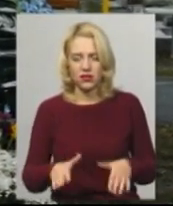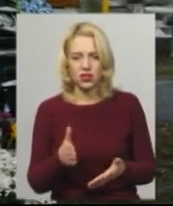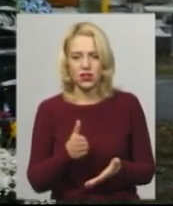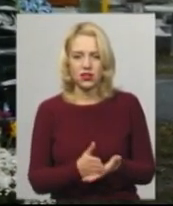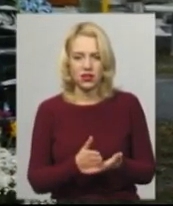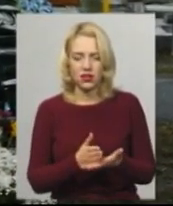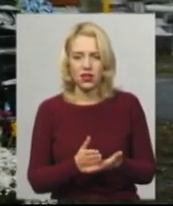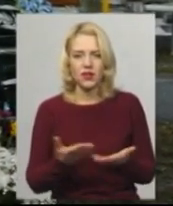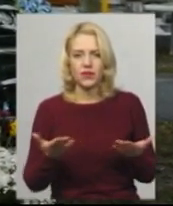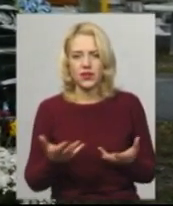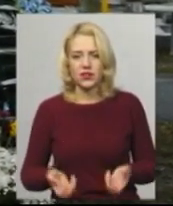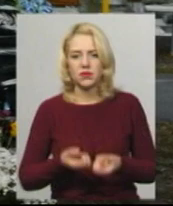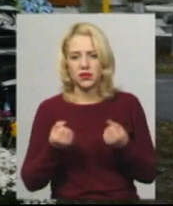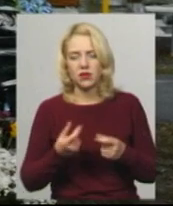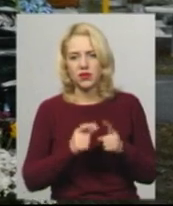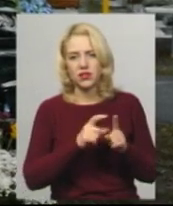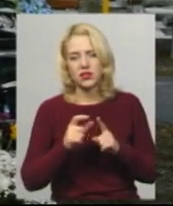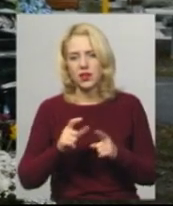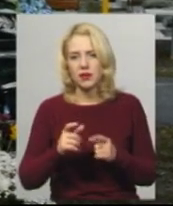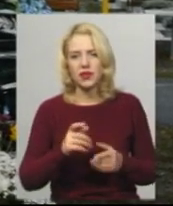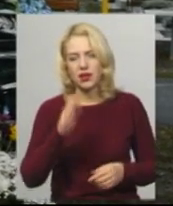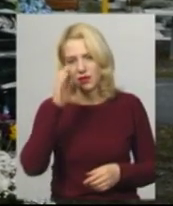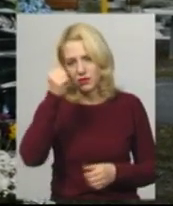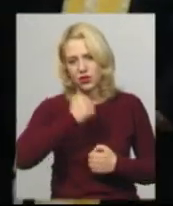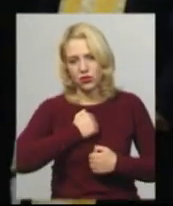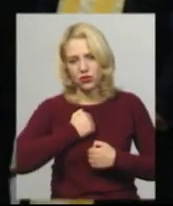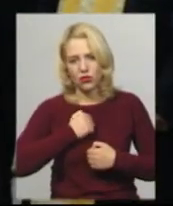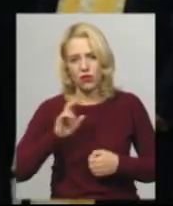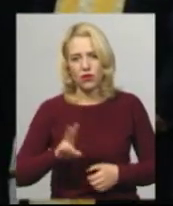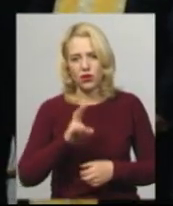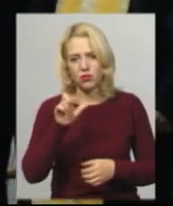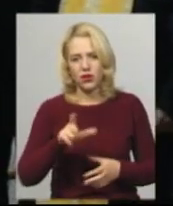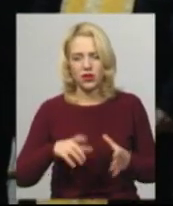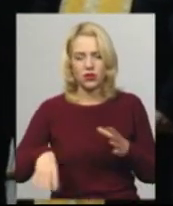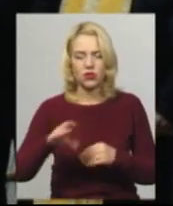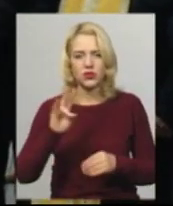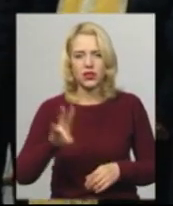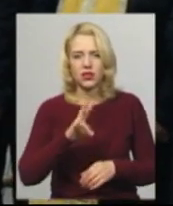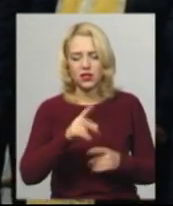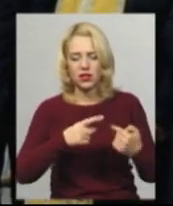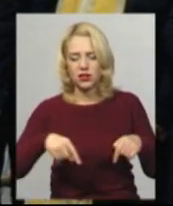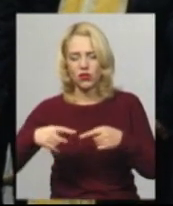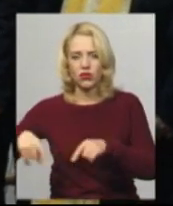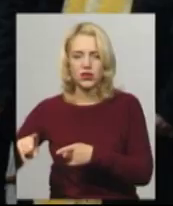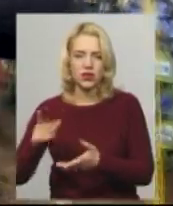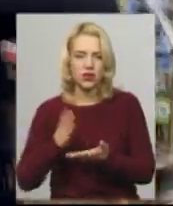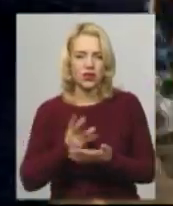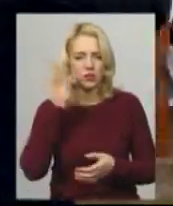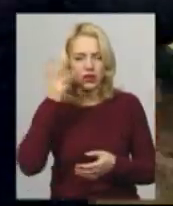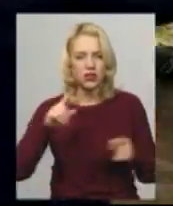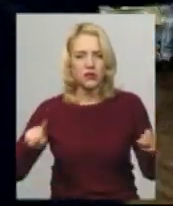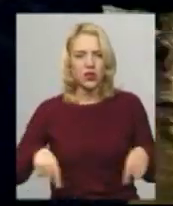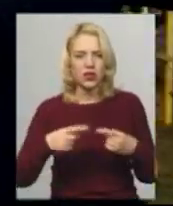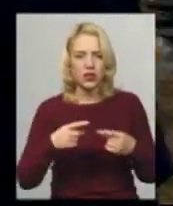якась підтримка. Зі слів капелана, він та ще вісім священиків усіх християнських конфесій, які у Хмельницькому, створили раду